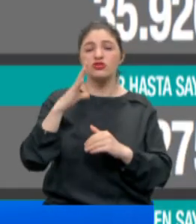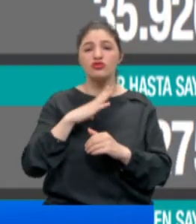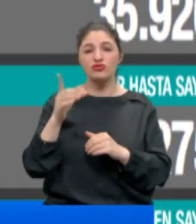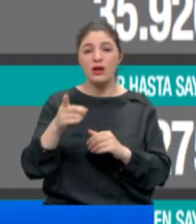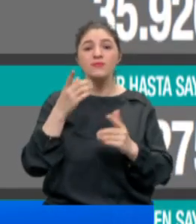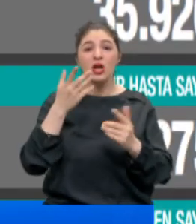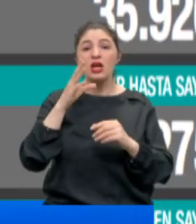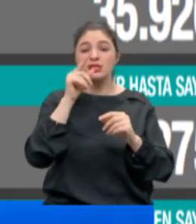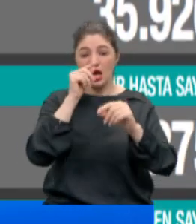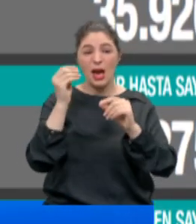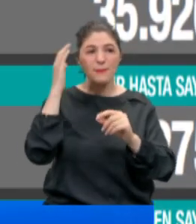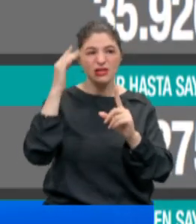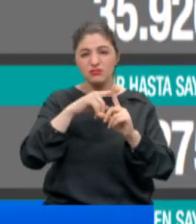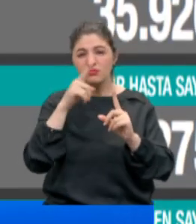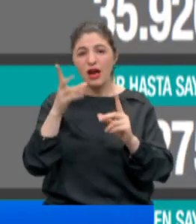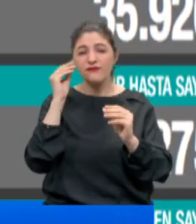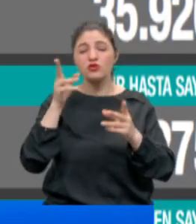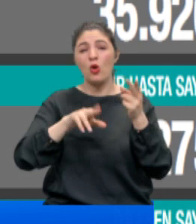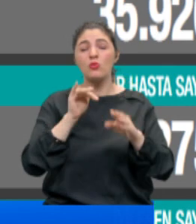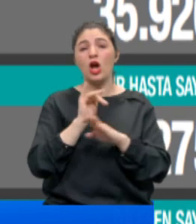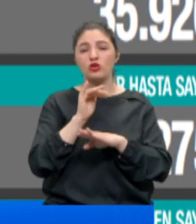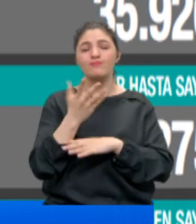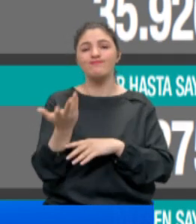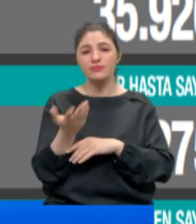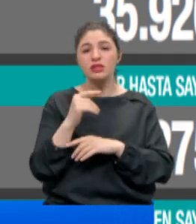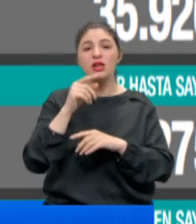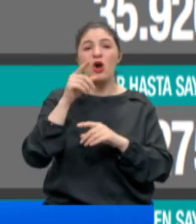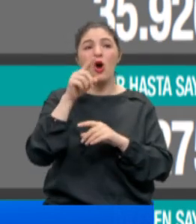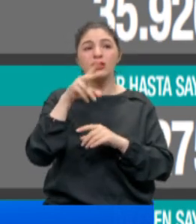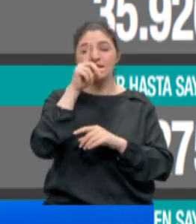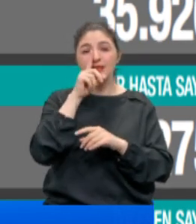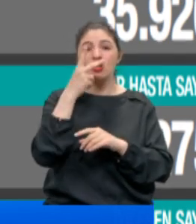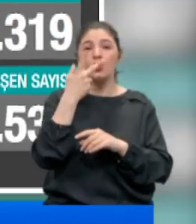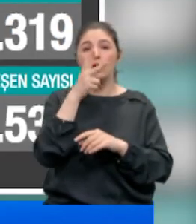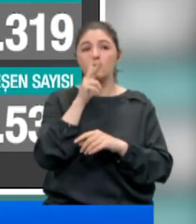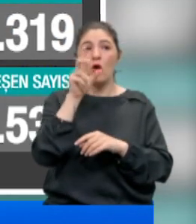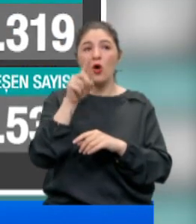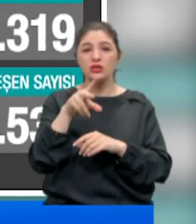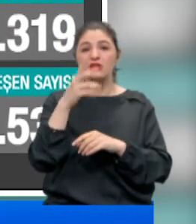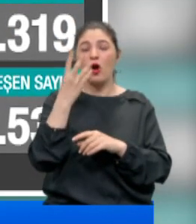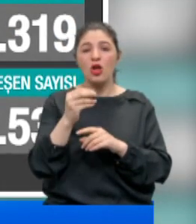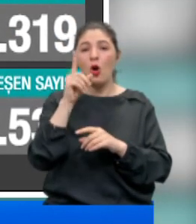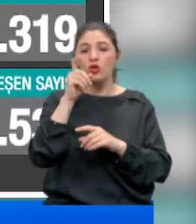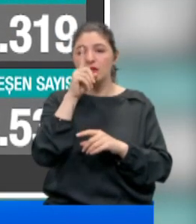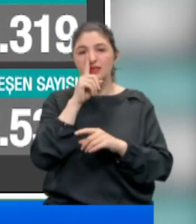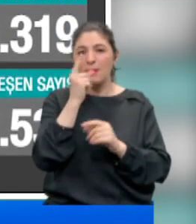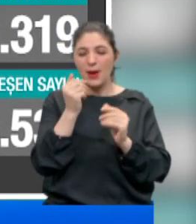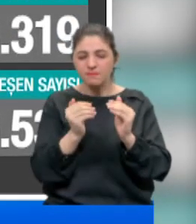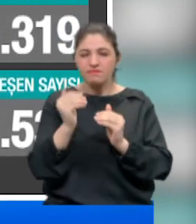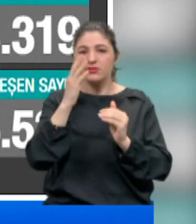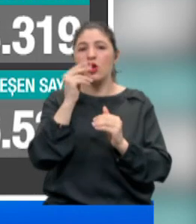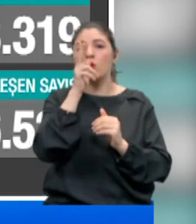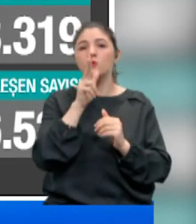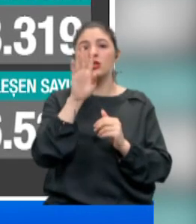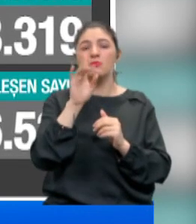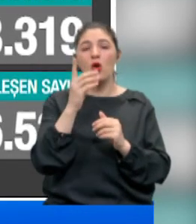başından bu yana en fazla can kayıplarını yaşıyor. 18 Nisan'da 318 olan can kaybı, 19 Nisan'da biraz daha artarak